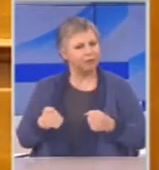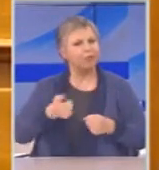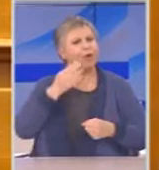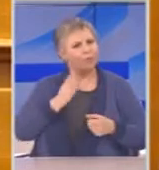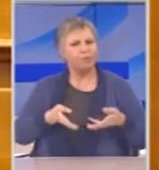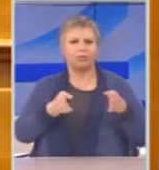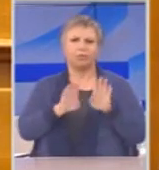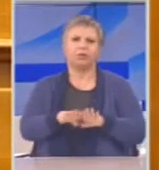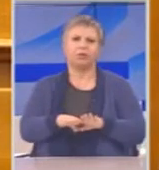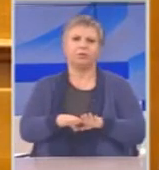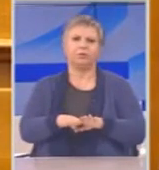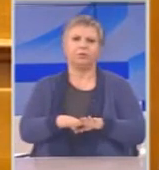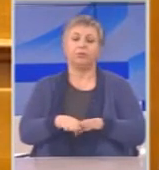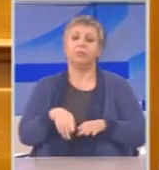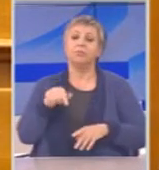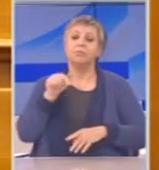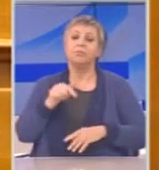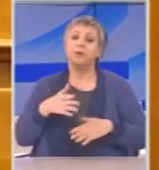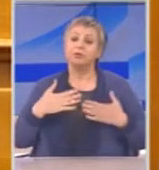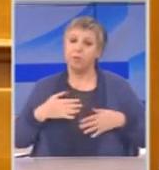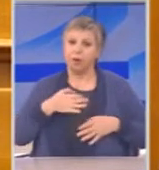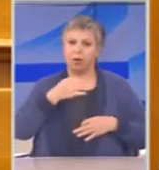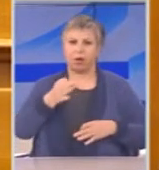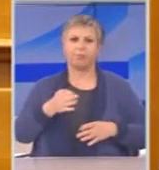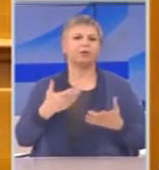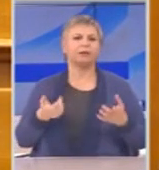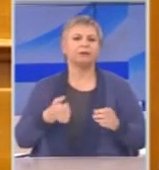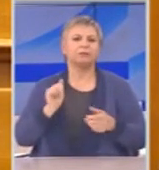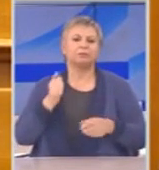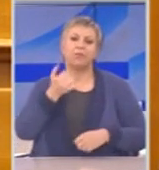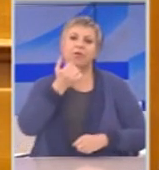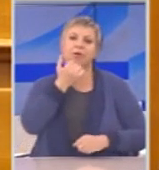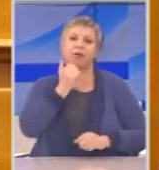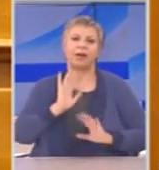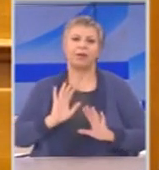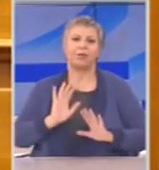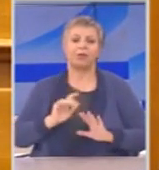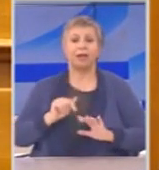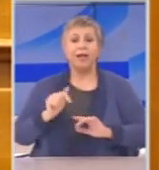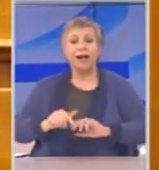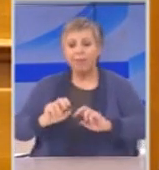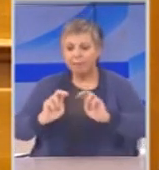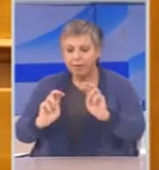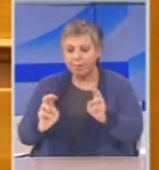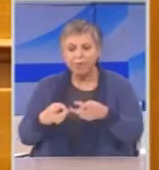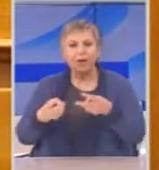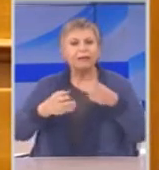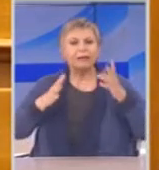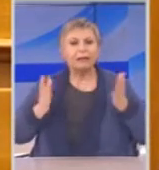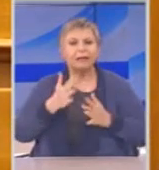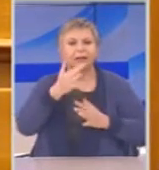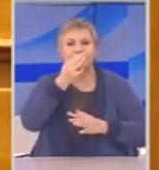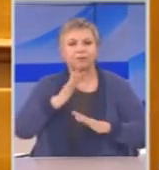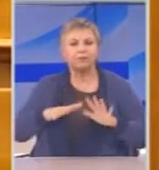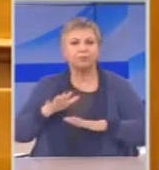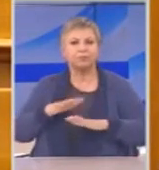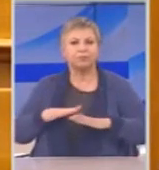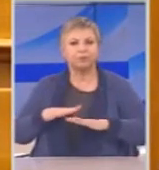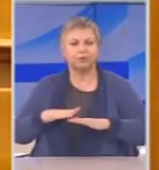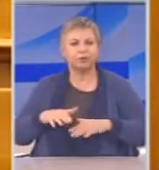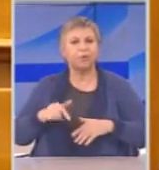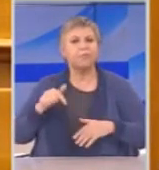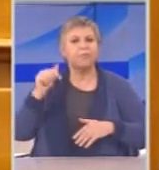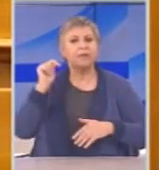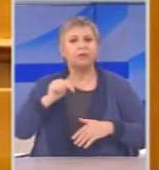κάνουμε. Το τεράστιο λάθος είναι ότι όταν αποκαλύπτονται τέτοια ζητήματα, μπορεί να θεωρούμε ότι πλήττεται